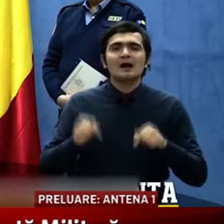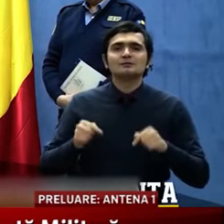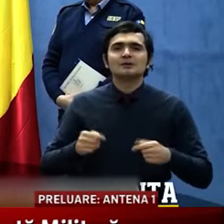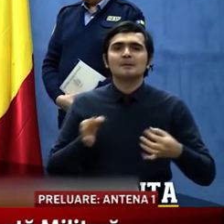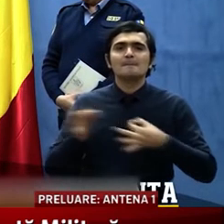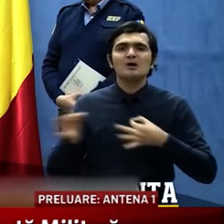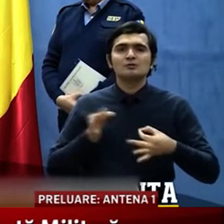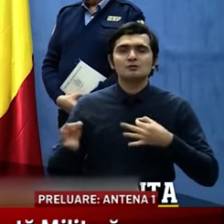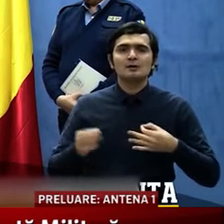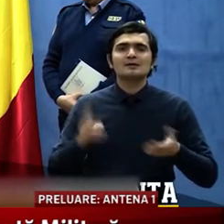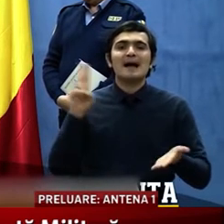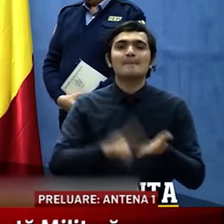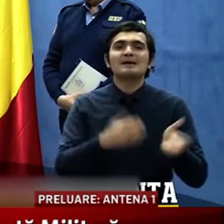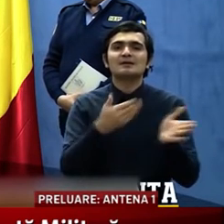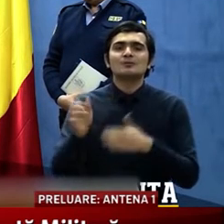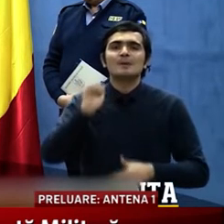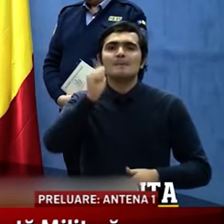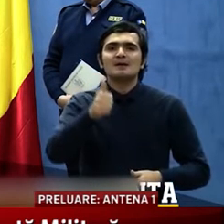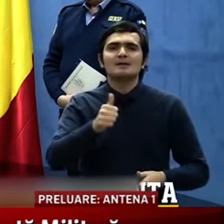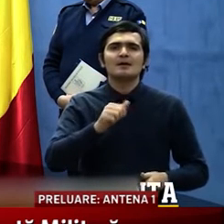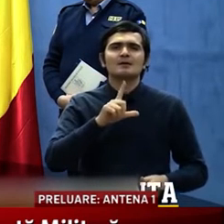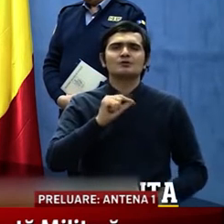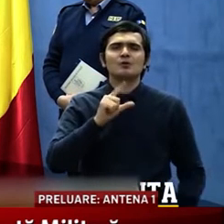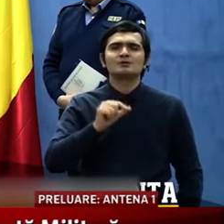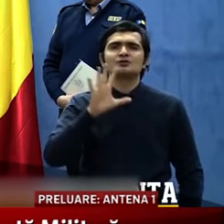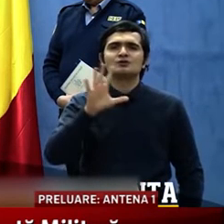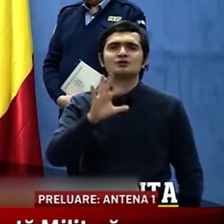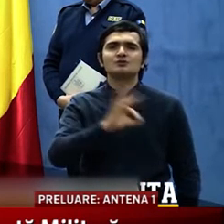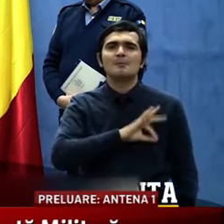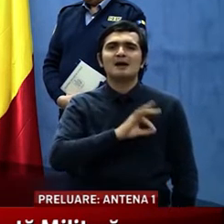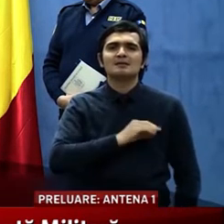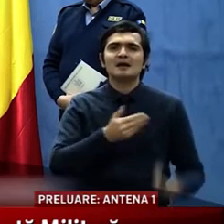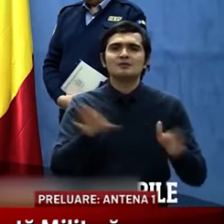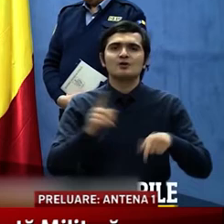de mâine, 25 martie, începând cu ora 12.